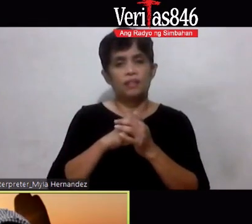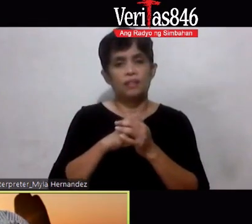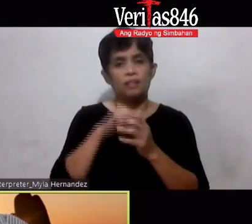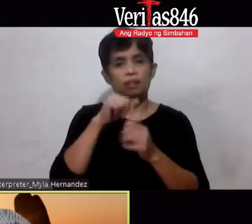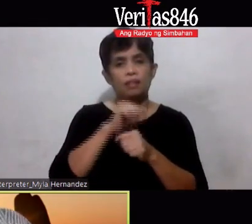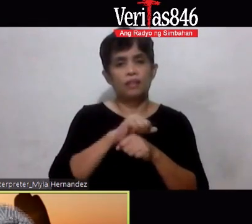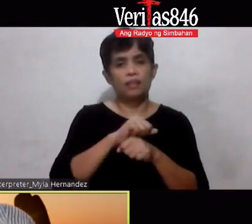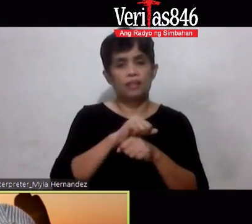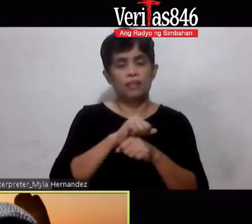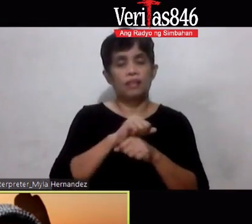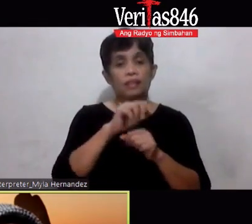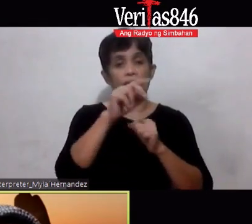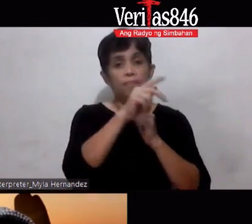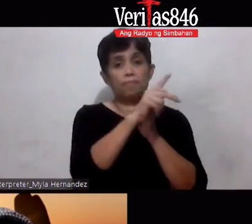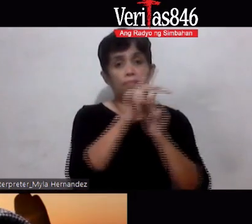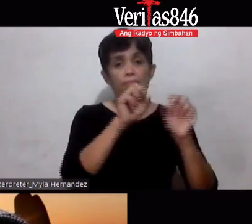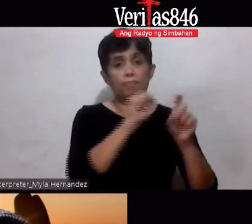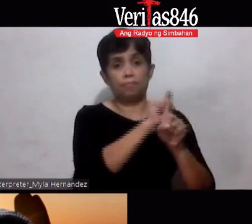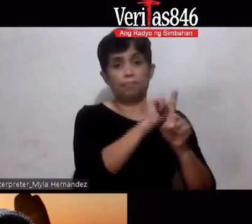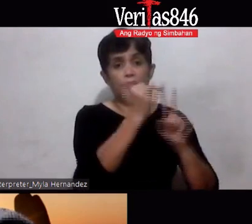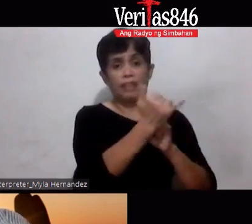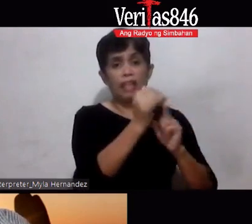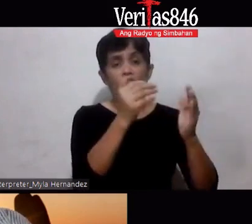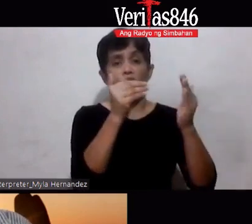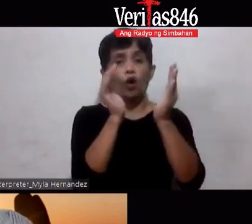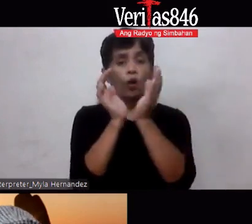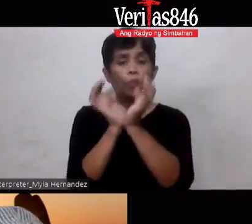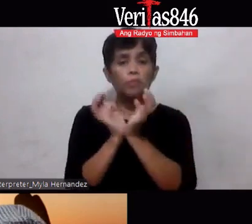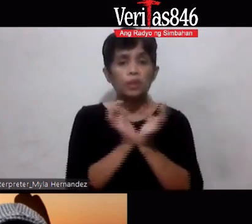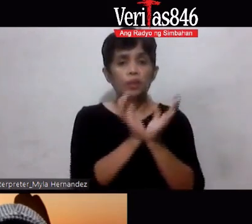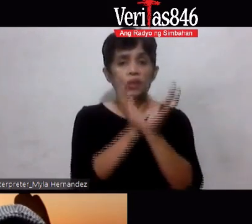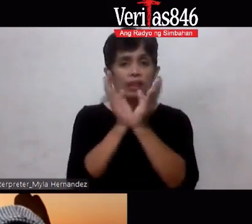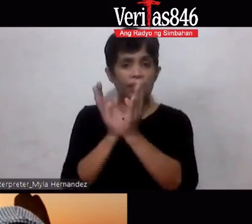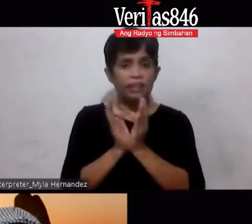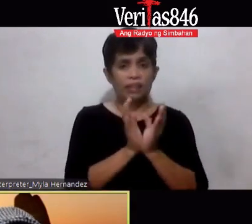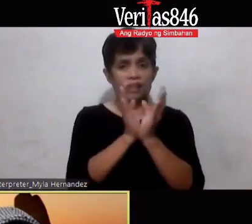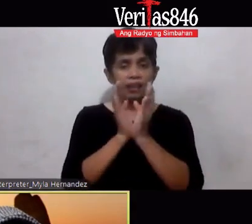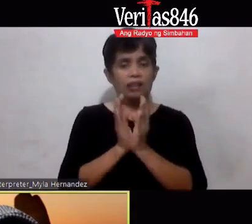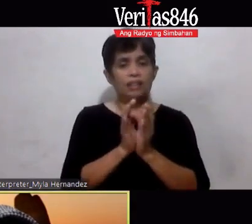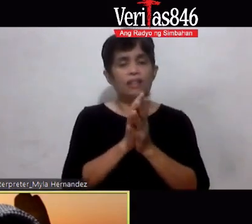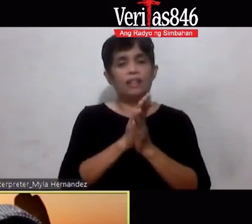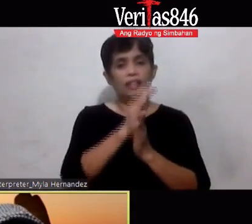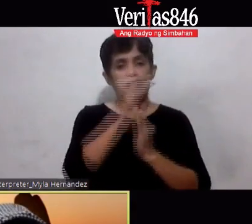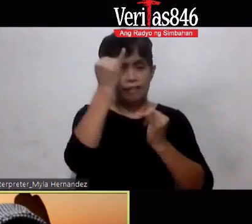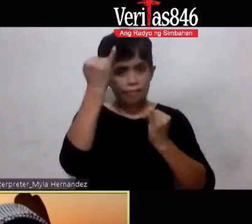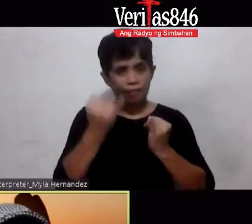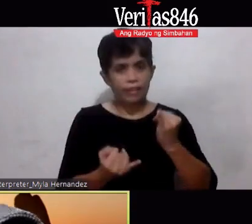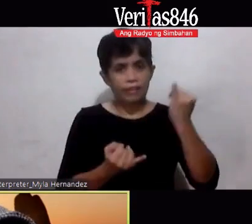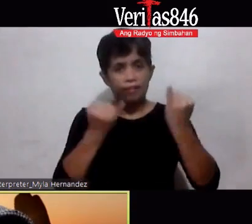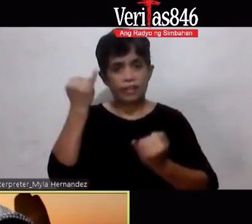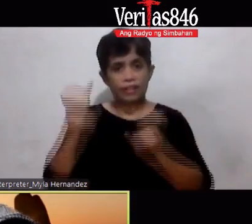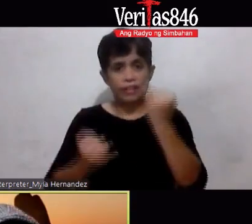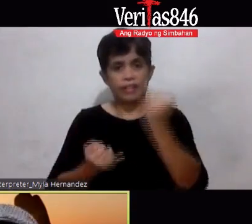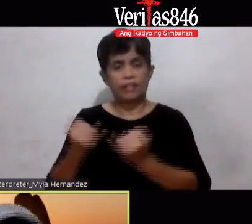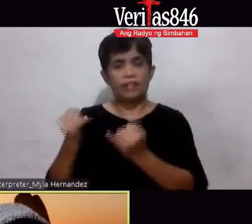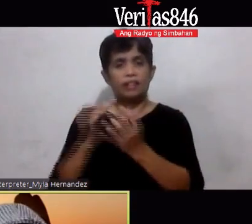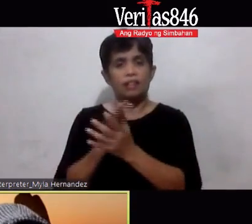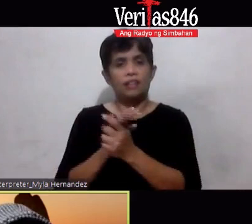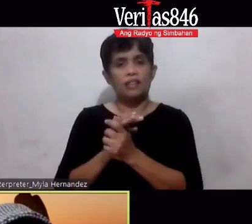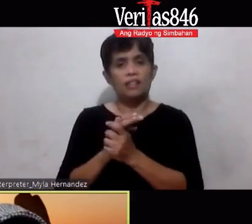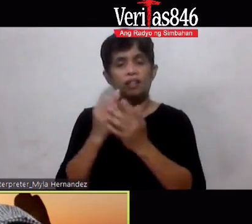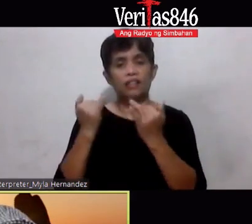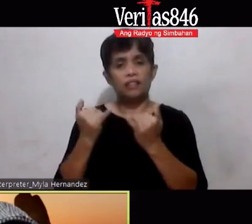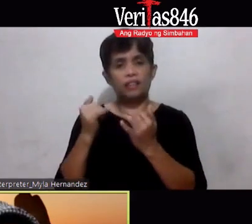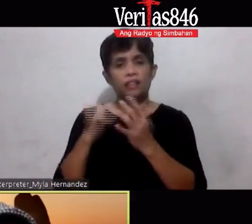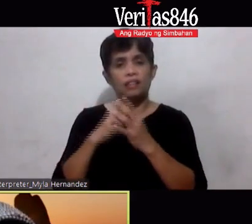pamayanan Katulad nga po Community Community Community At sinanyayahan na din po Namin kayo Na maging reseller Not just to